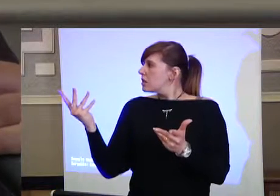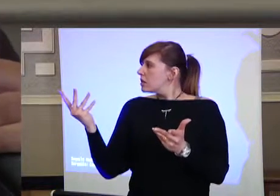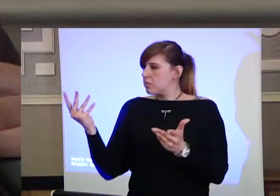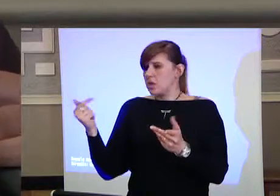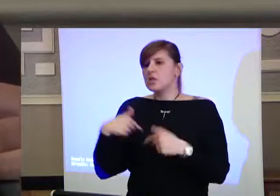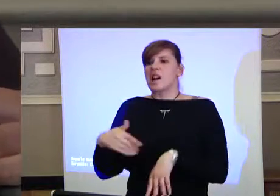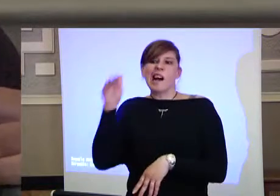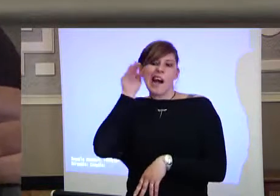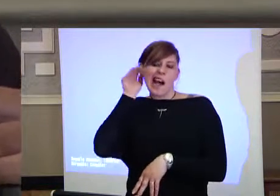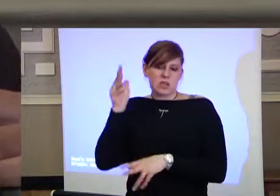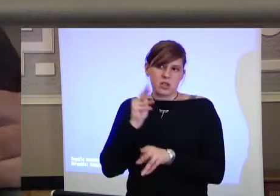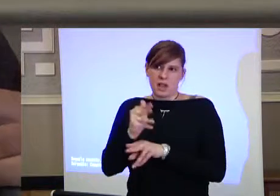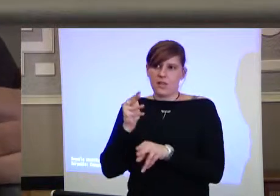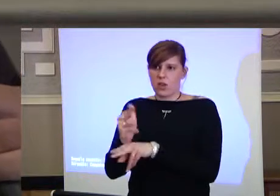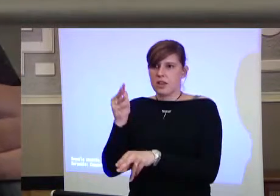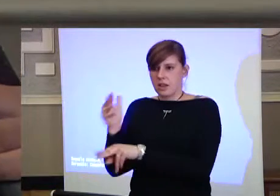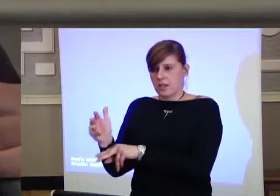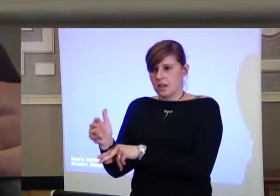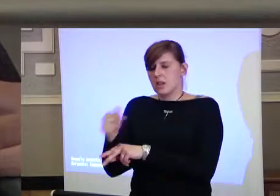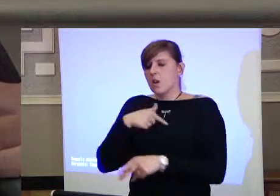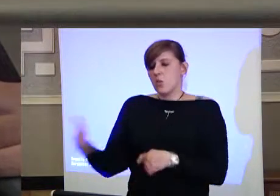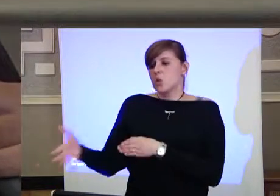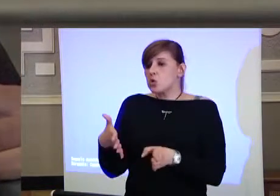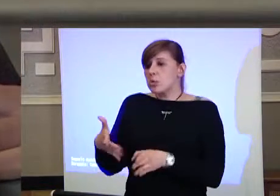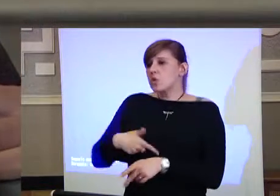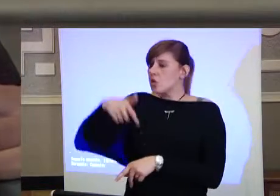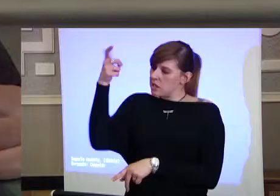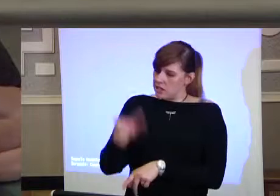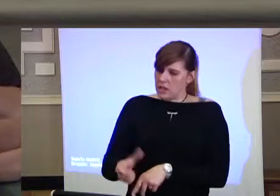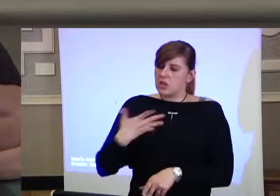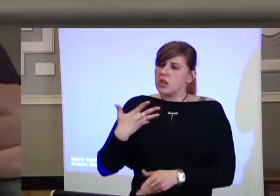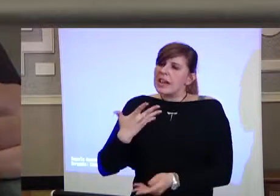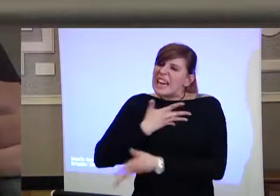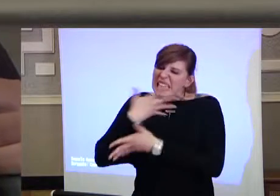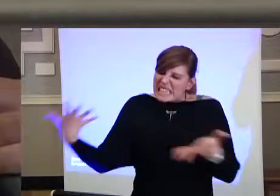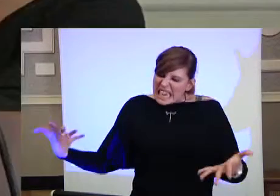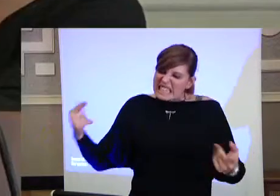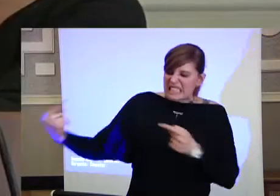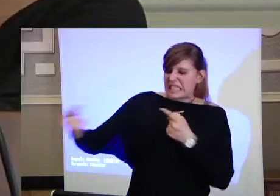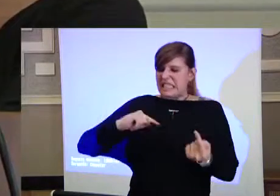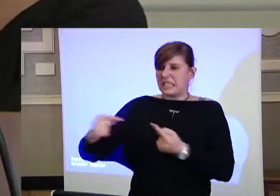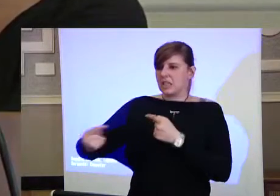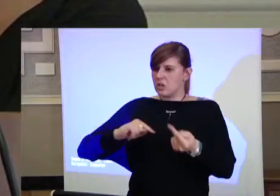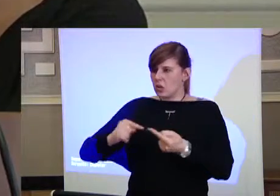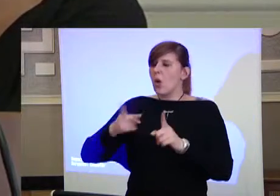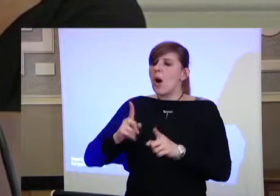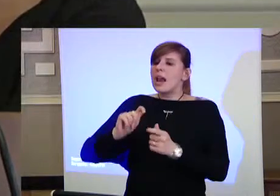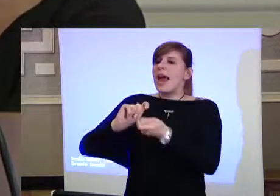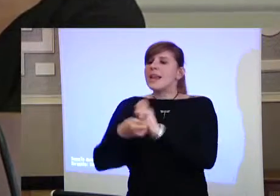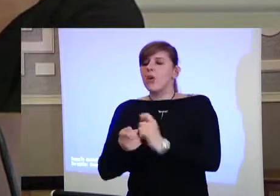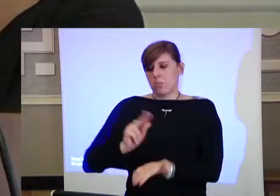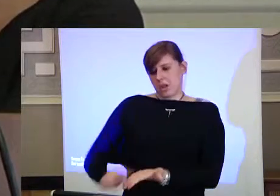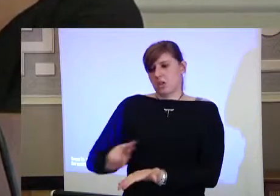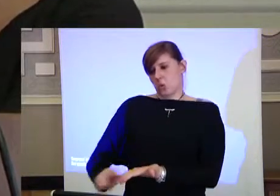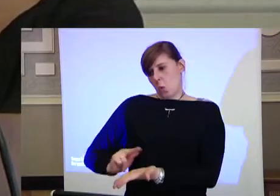ascoltavo gli interventi, che in questo momento nel nostro Paese c'è una grande discussione in corso sulla riforma della scuola